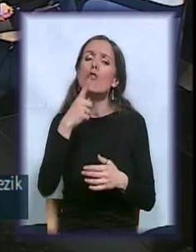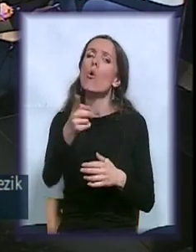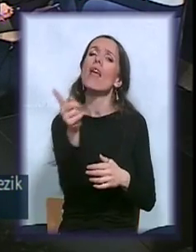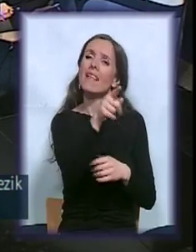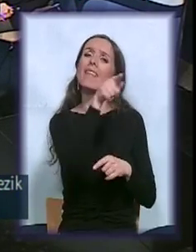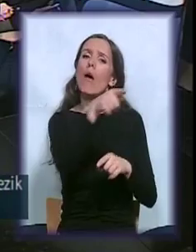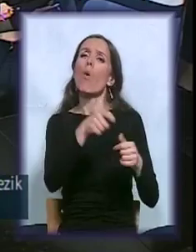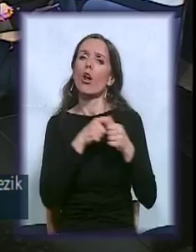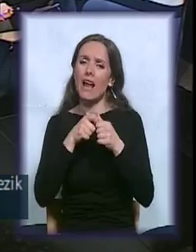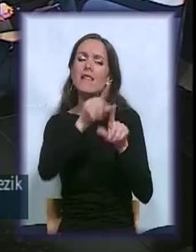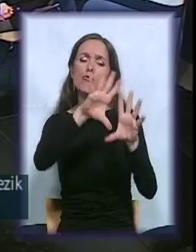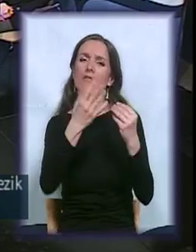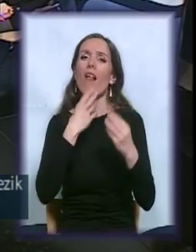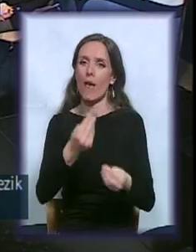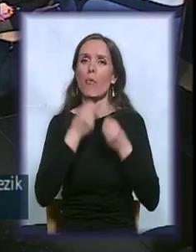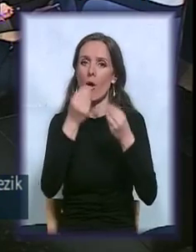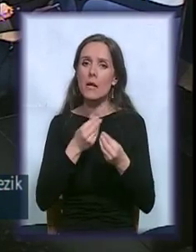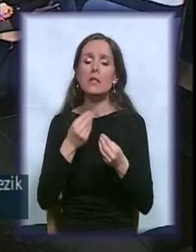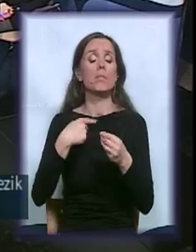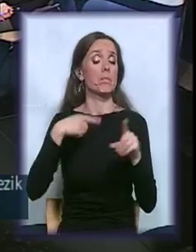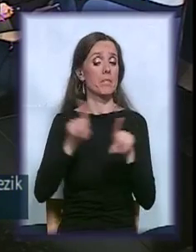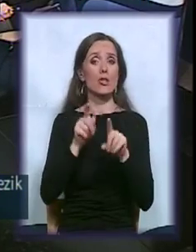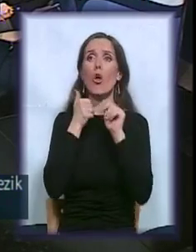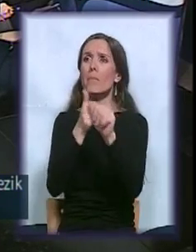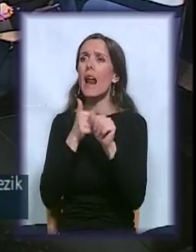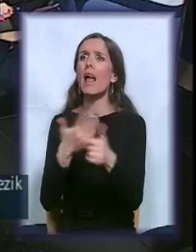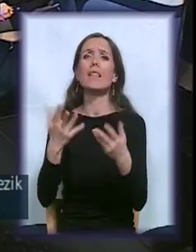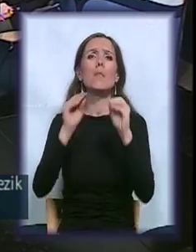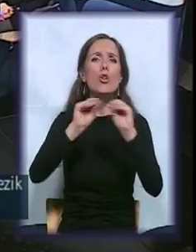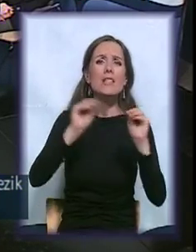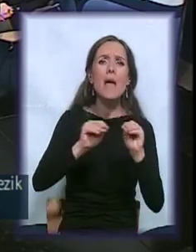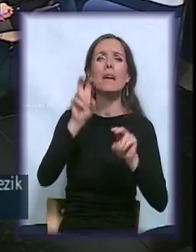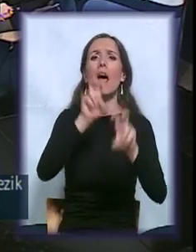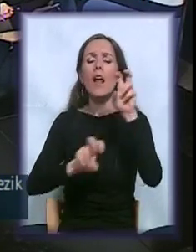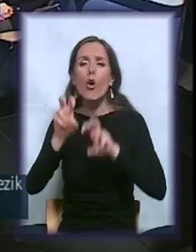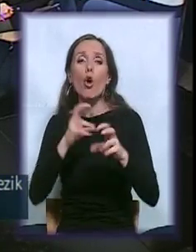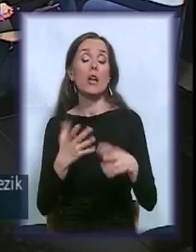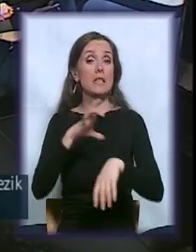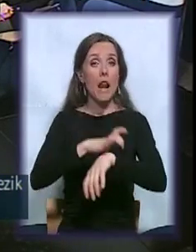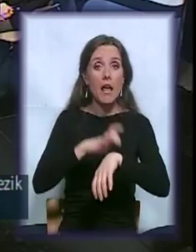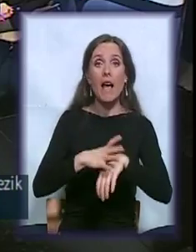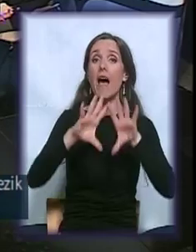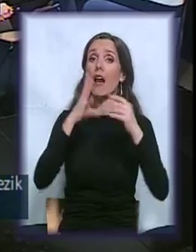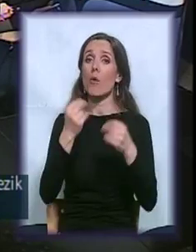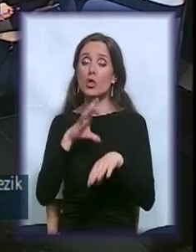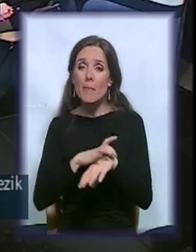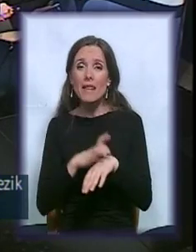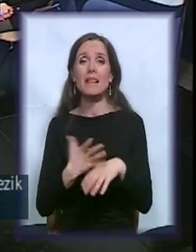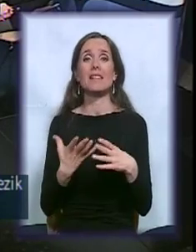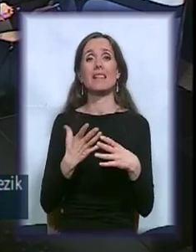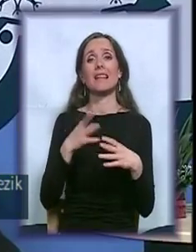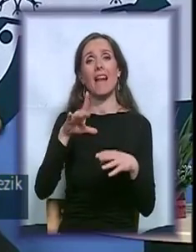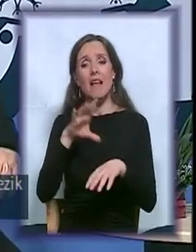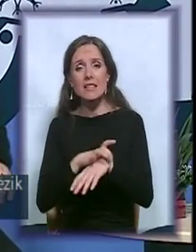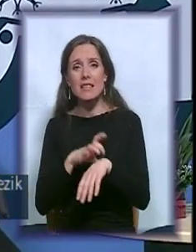dešavanja, seminare, kongrese, lekara, opšte medicine, sestara. To ću